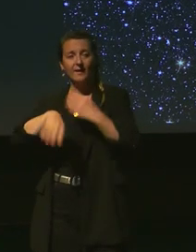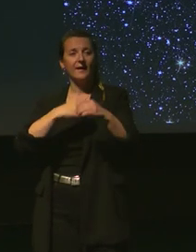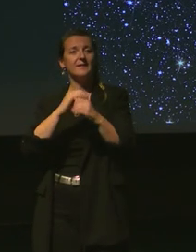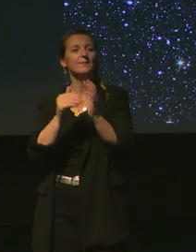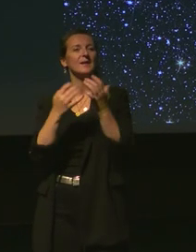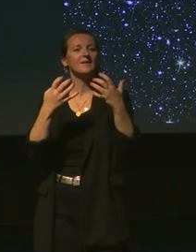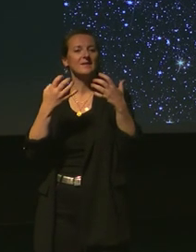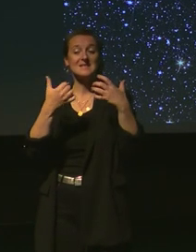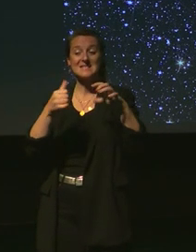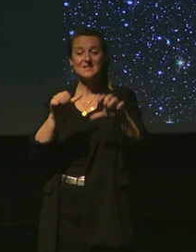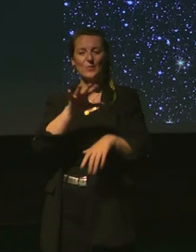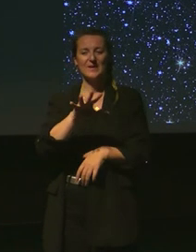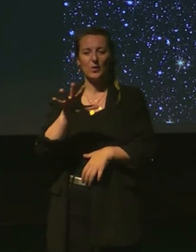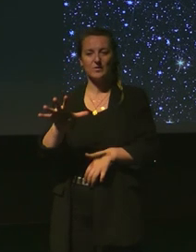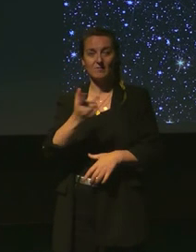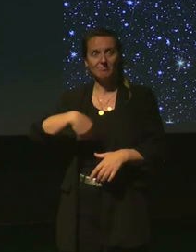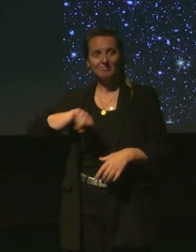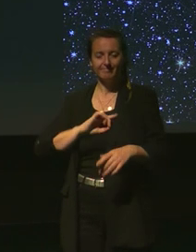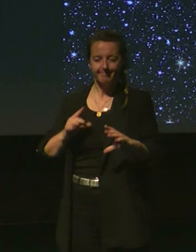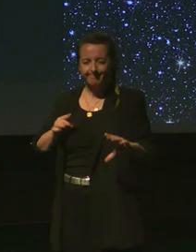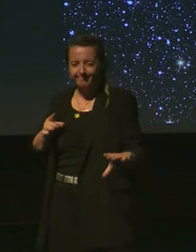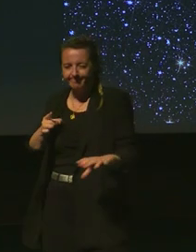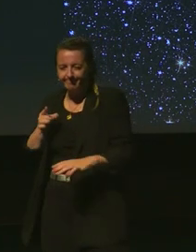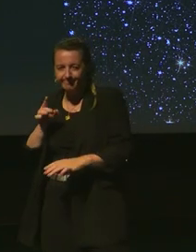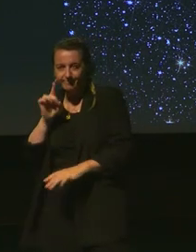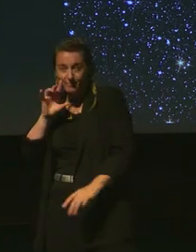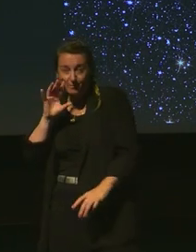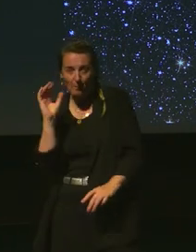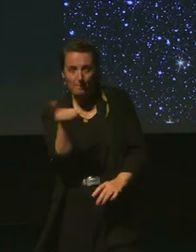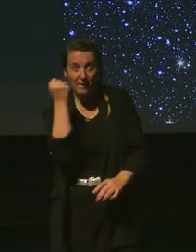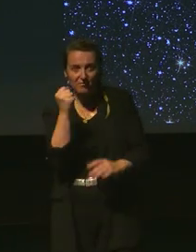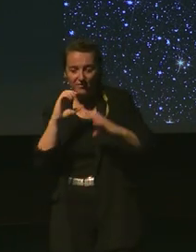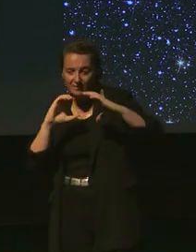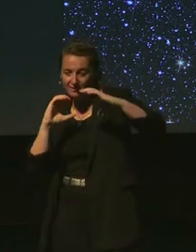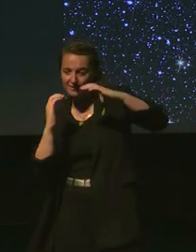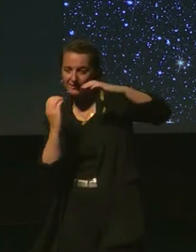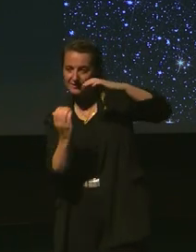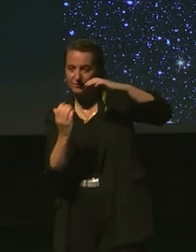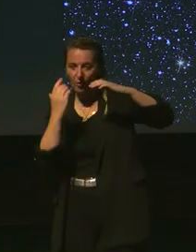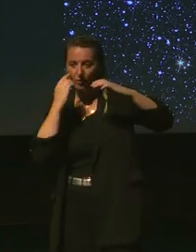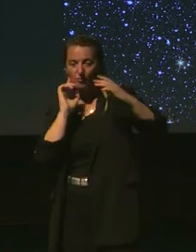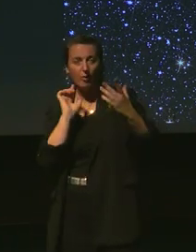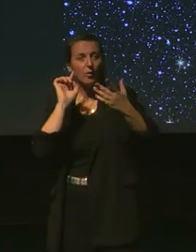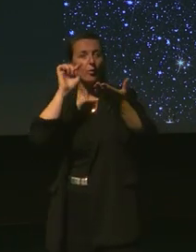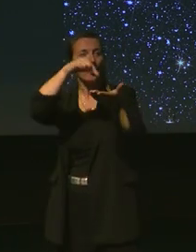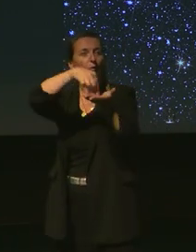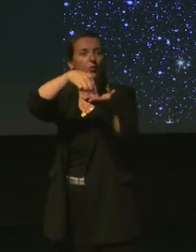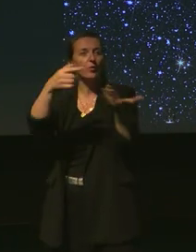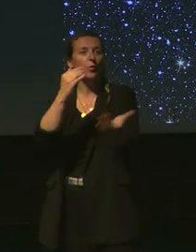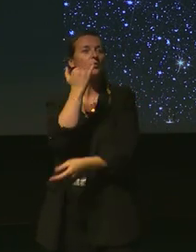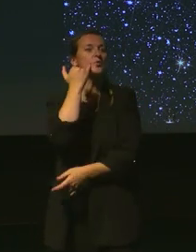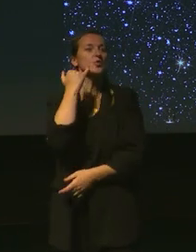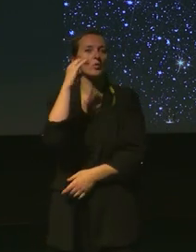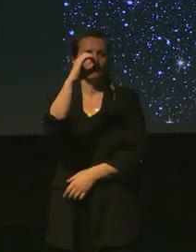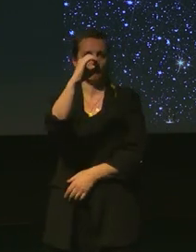et bien si nous approchons de Titan nous la voyons comme au centre de l'image joli d'accord le cercle est la